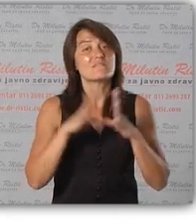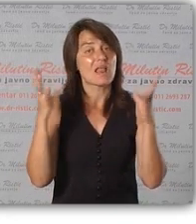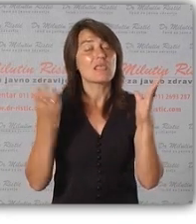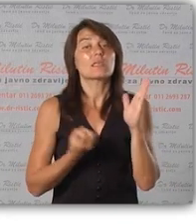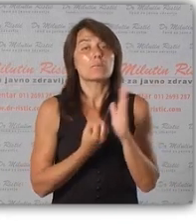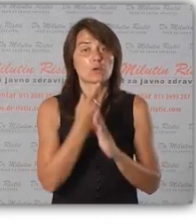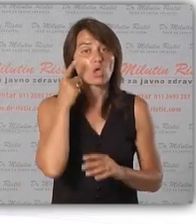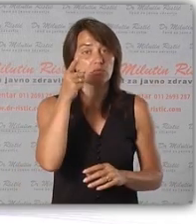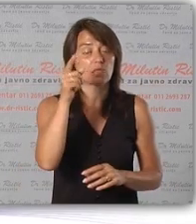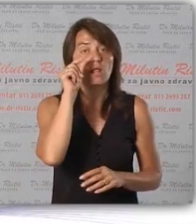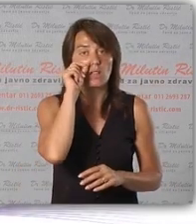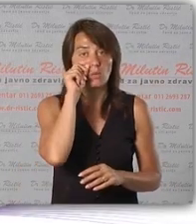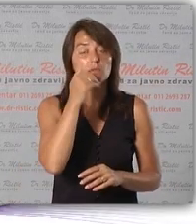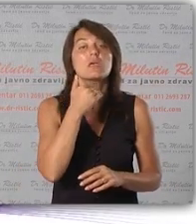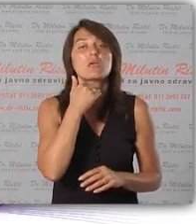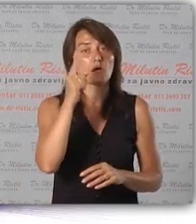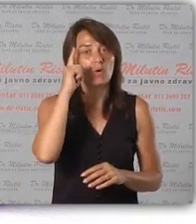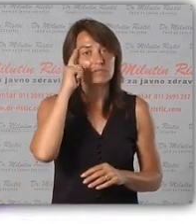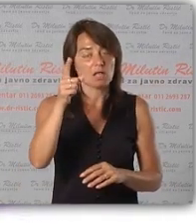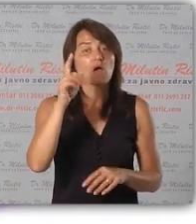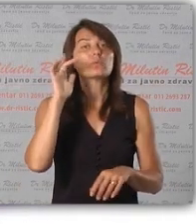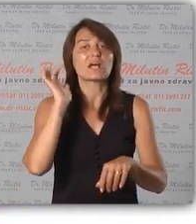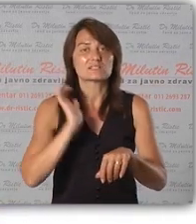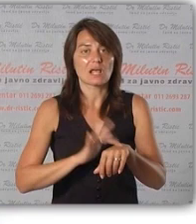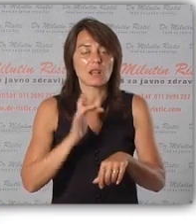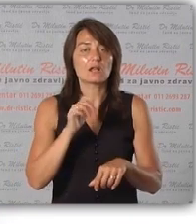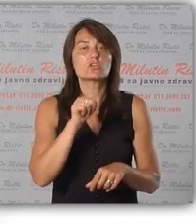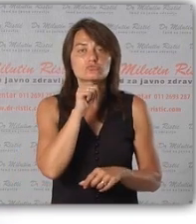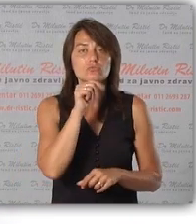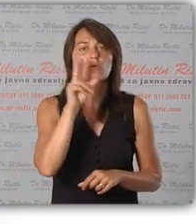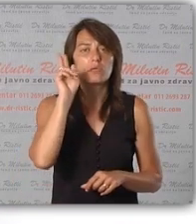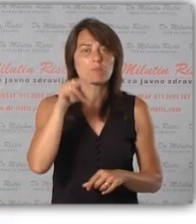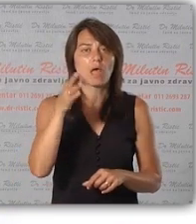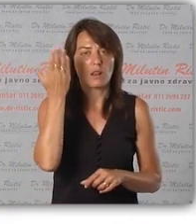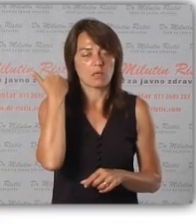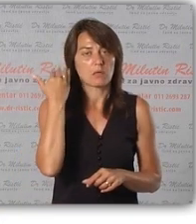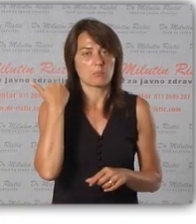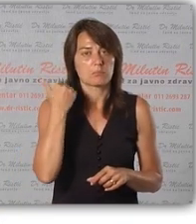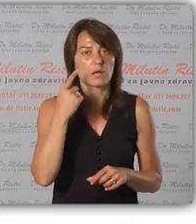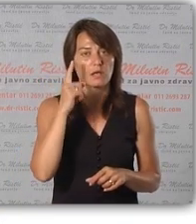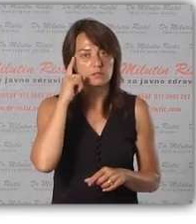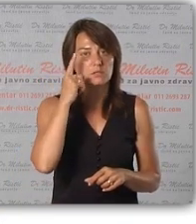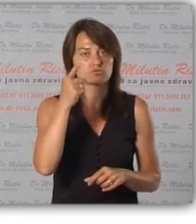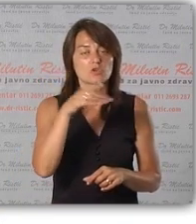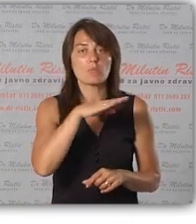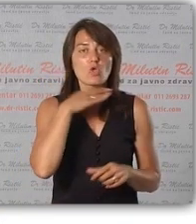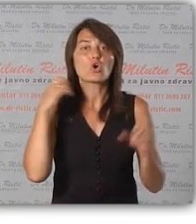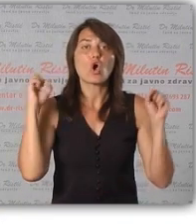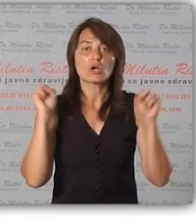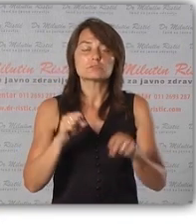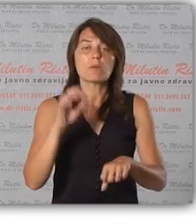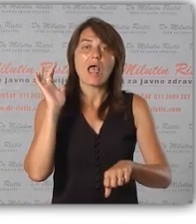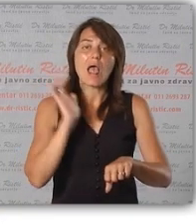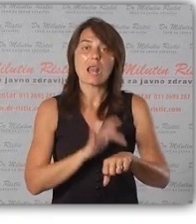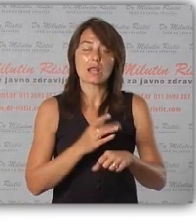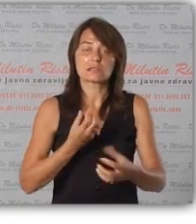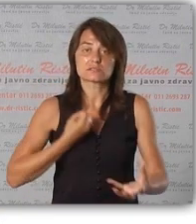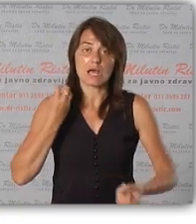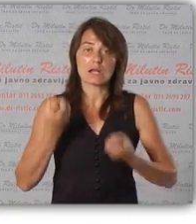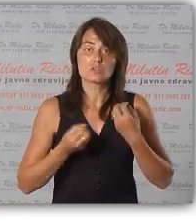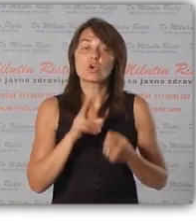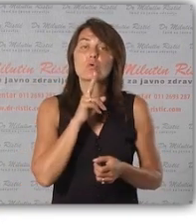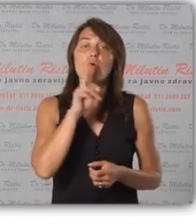i pčela. Veliki broj tih ljudi, iako znaju da su alergični i da su imali te veoma